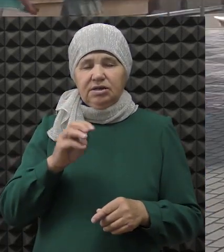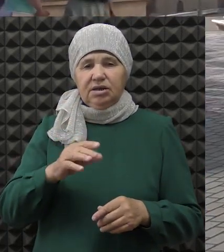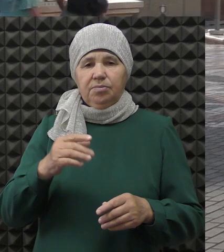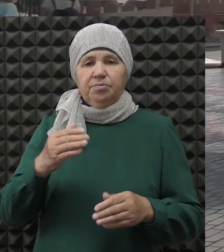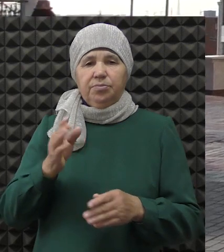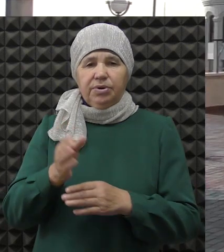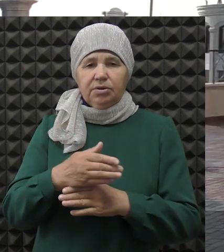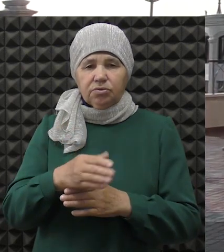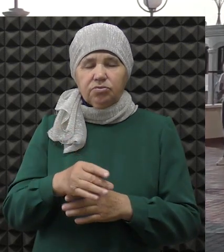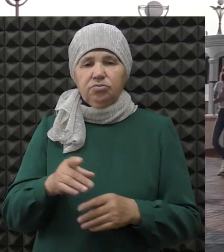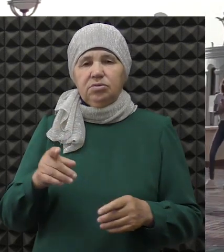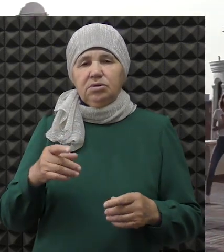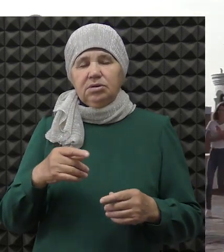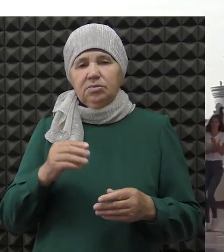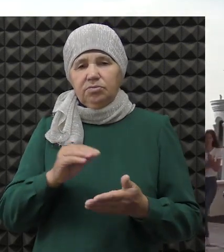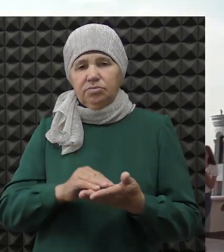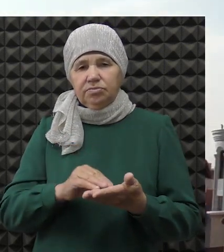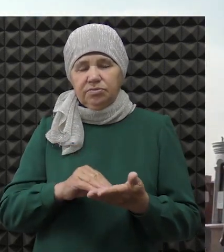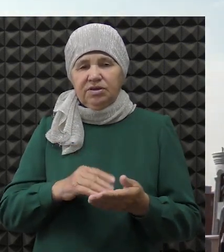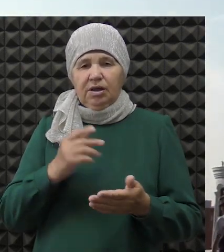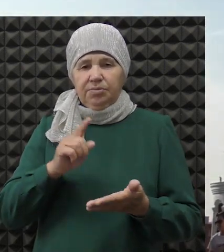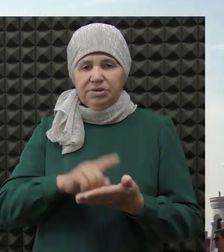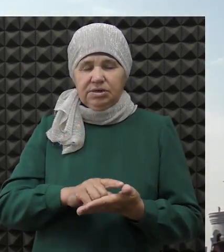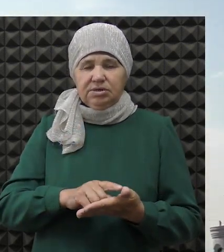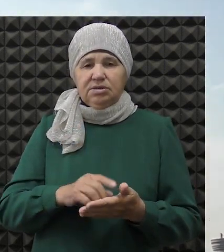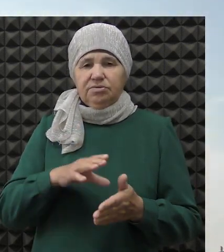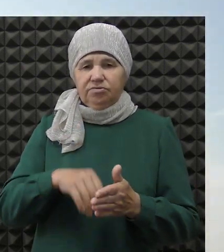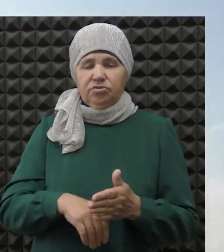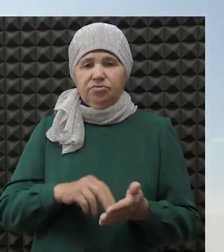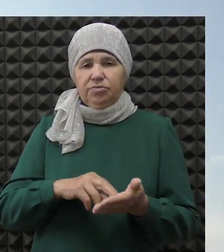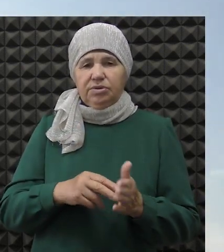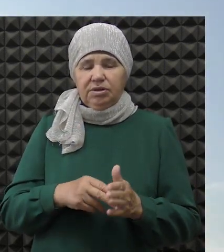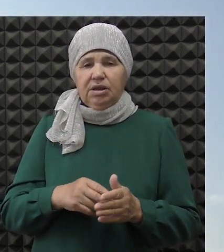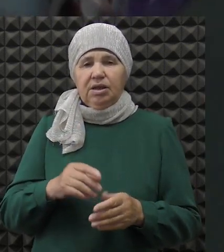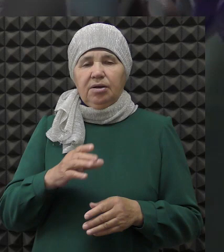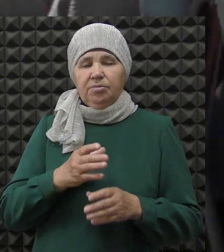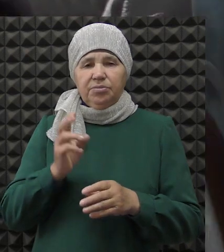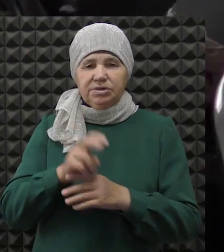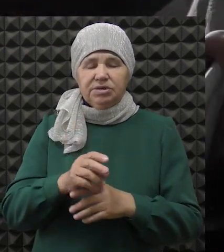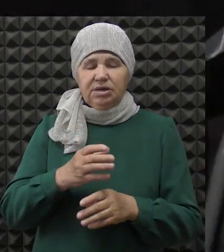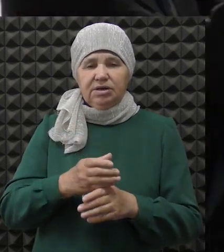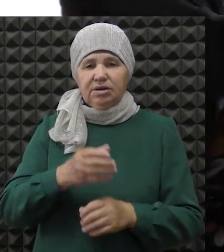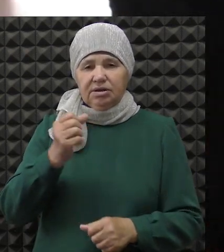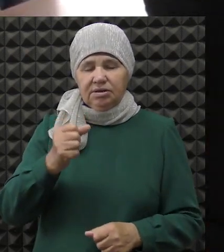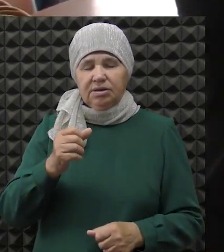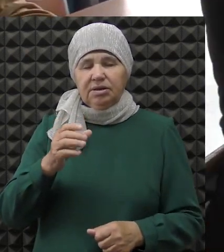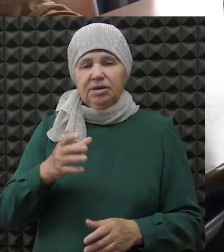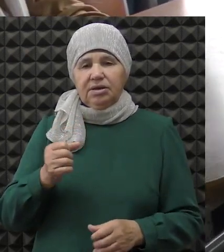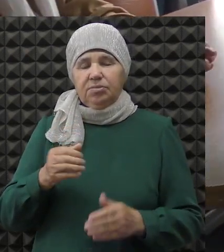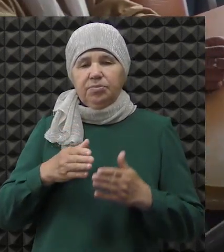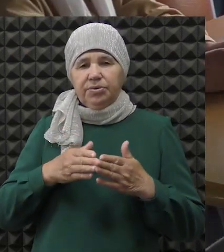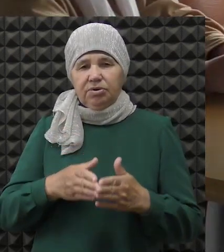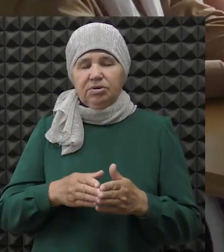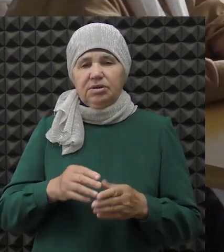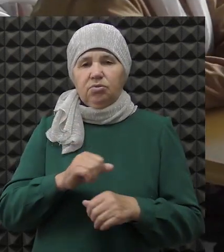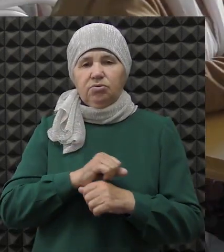Прогулки и экскурсии – среди обязательных пунктов в программе курсов. Реабилитанты посетили Казанский Кремль, пересекли Волгу на теплоходе и